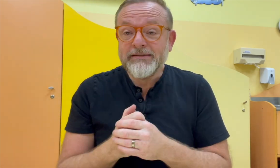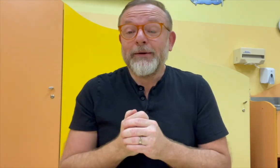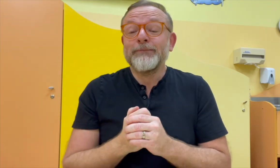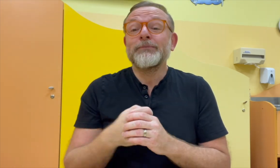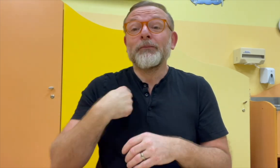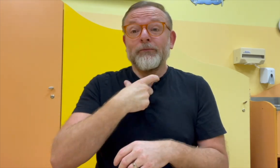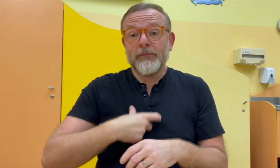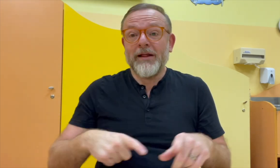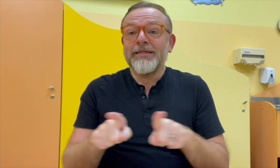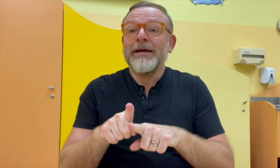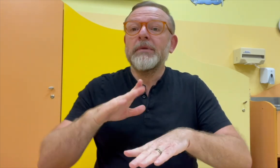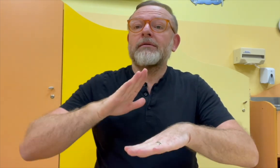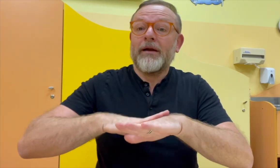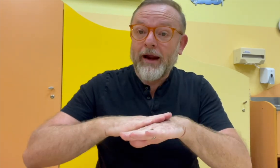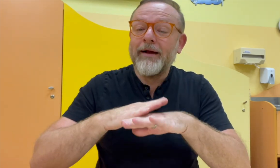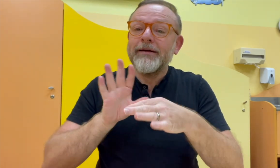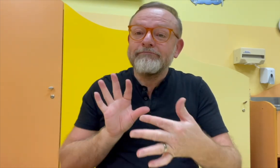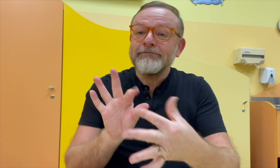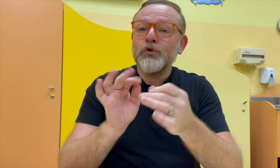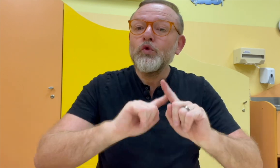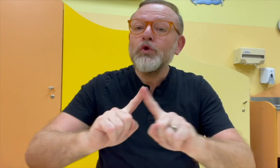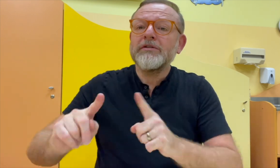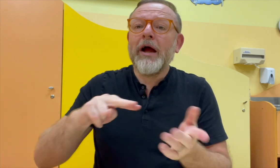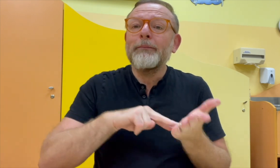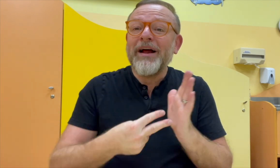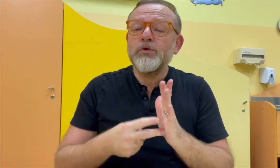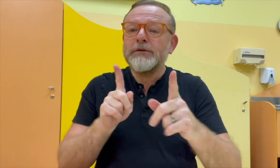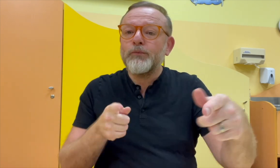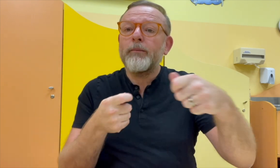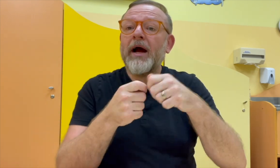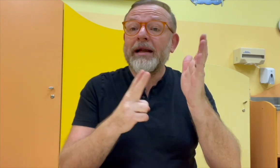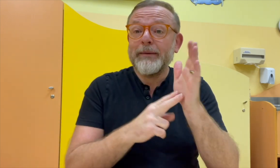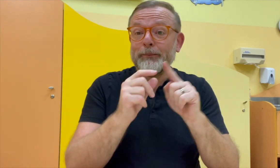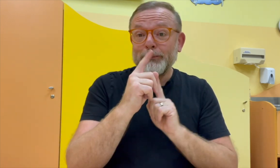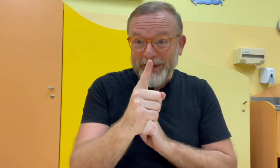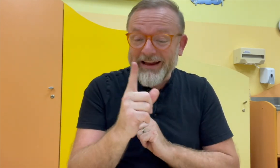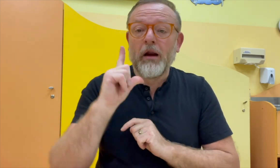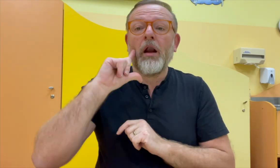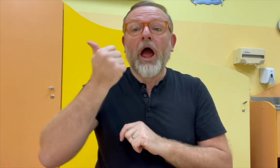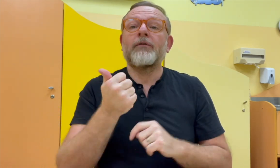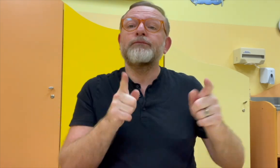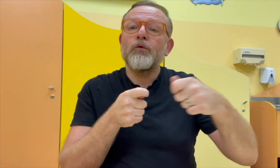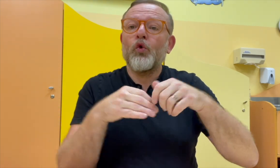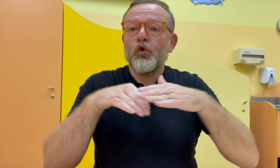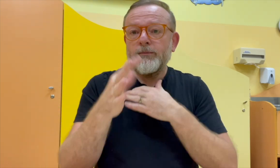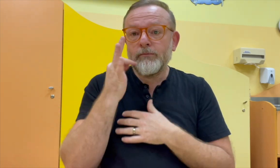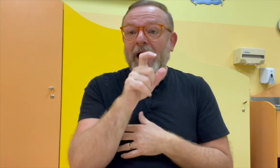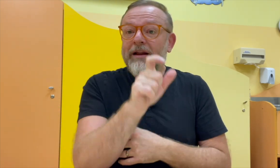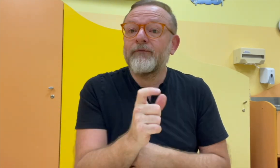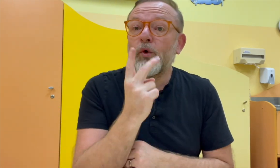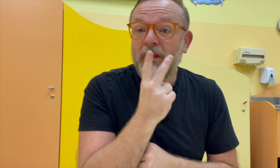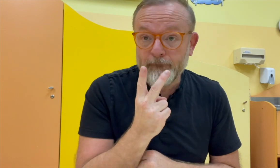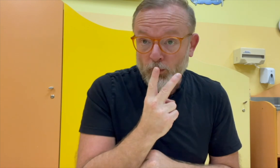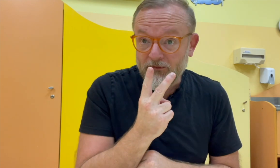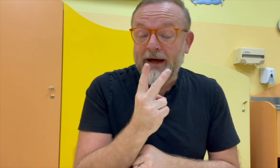především advokací v otázkách vzdělávání neslyšících. Ve vztahu s Narním pedagogickým institutem